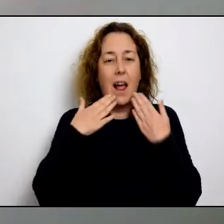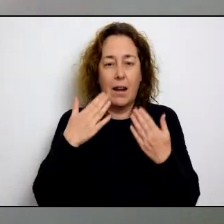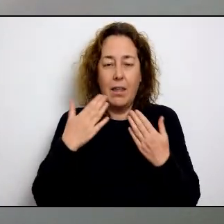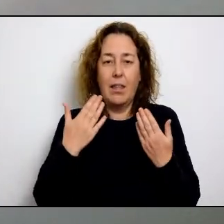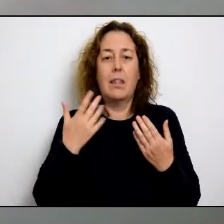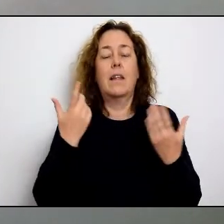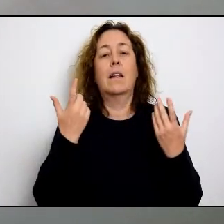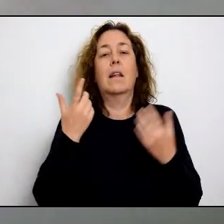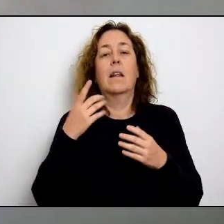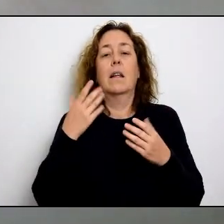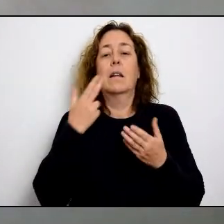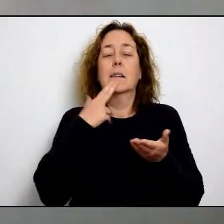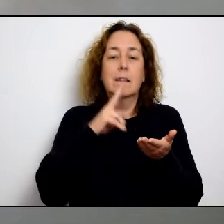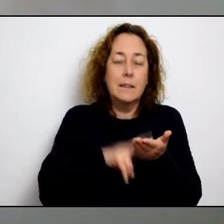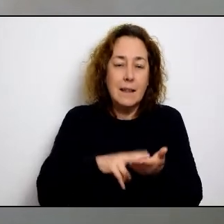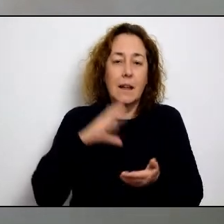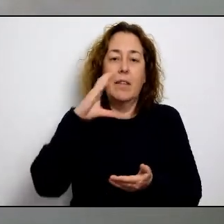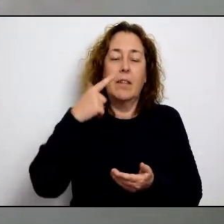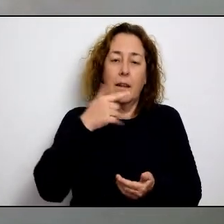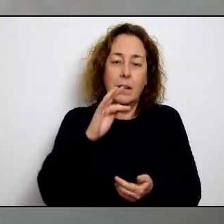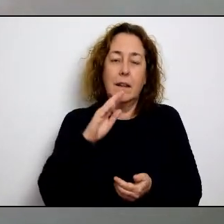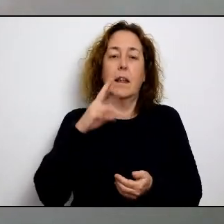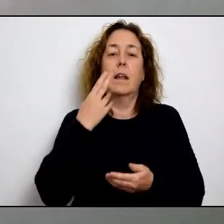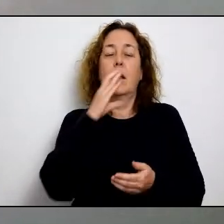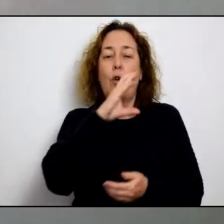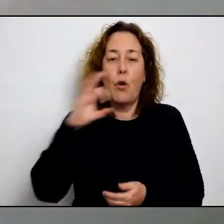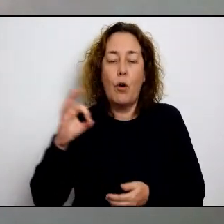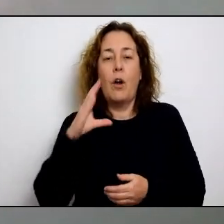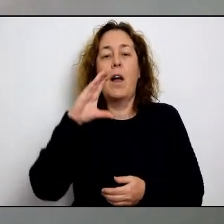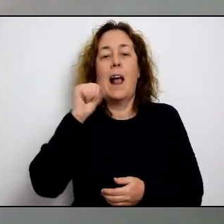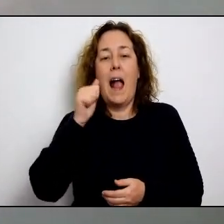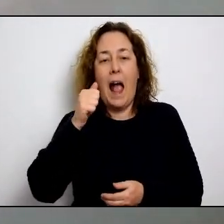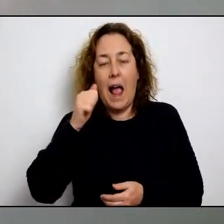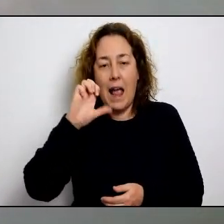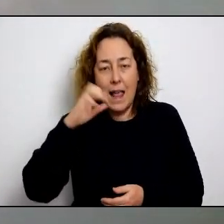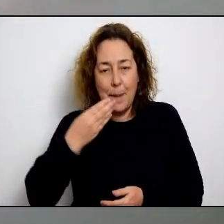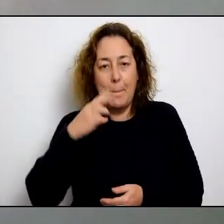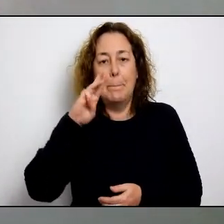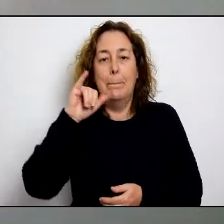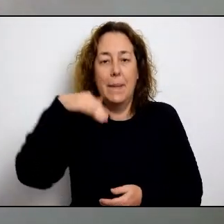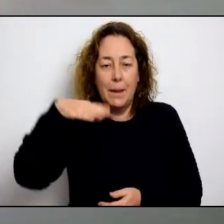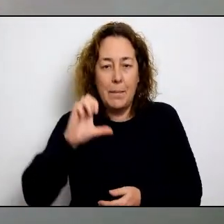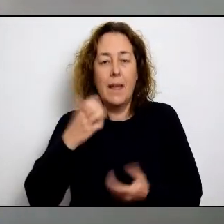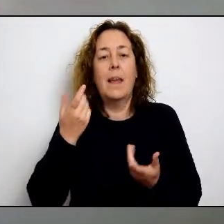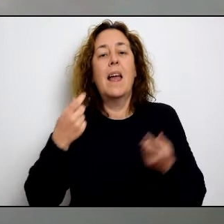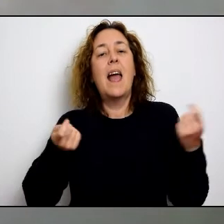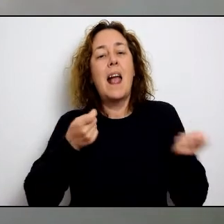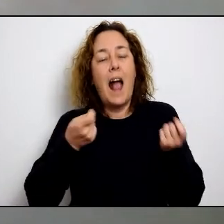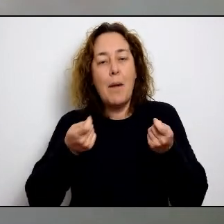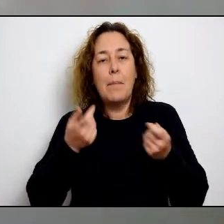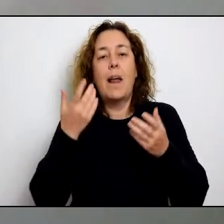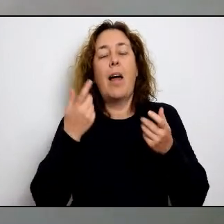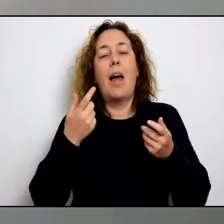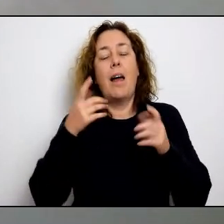caràcter social i econòmic, vull agrair sincerament tant als agents socials de Menorca, a UDT, a Comissions Obreres,